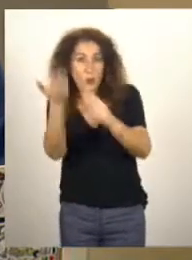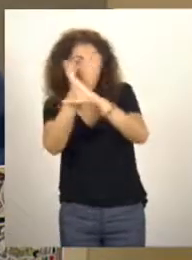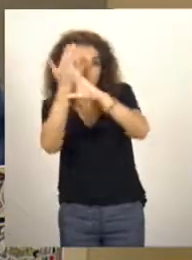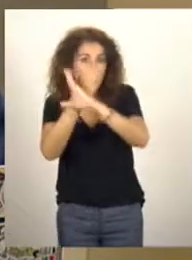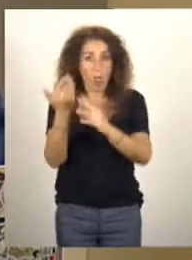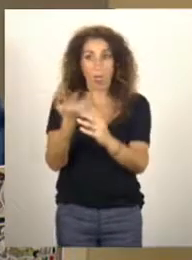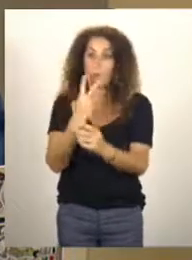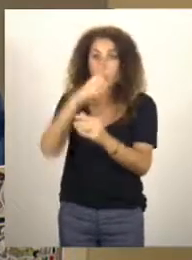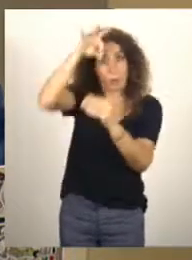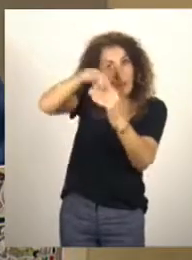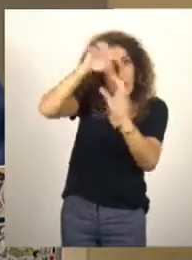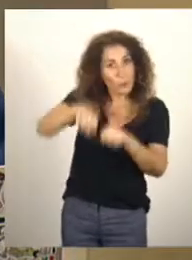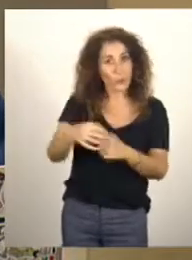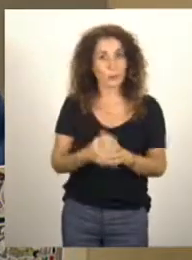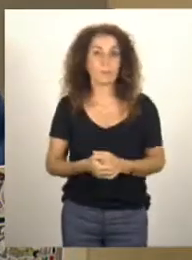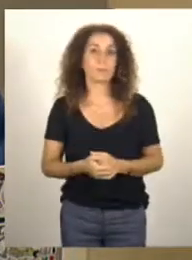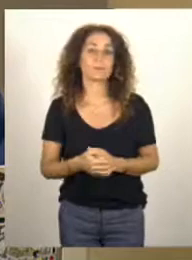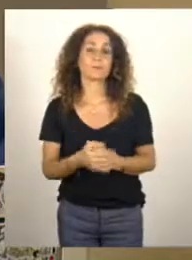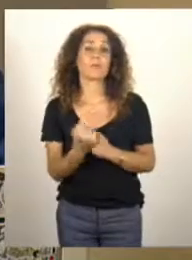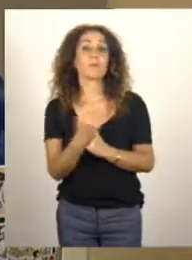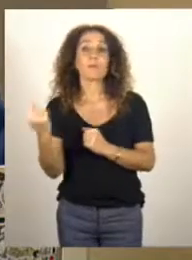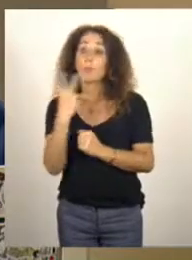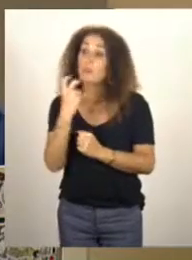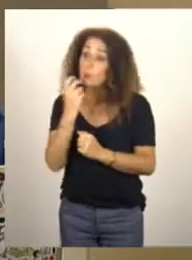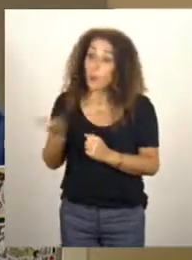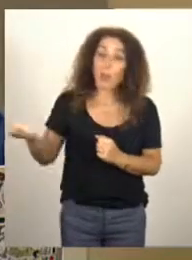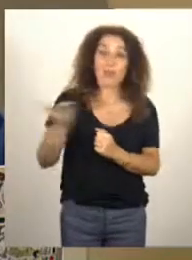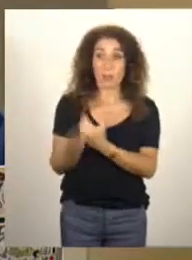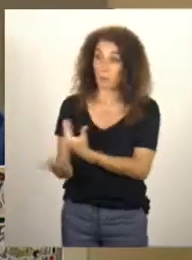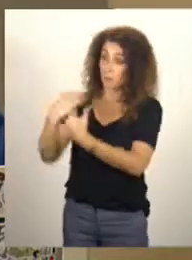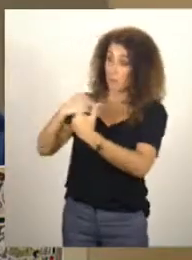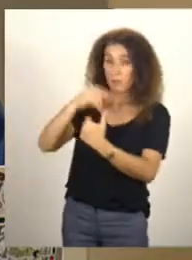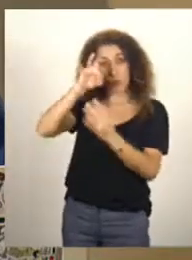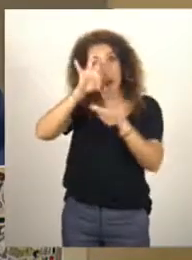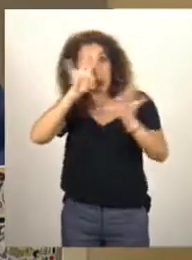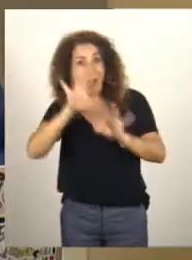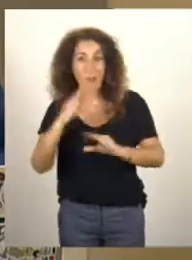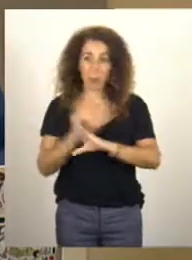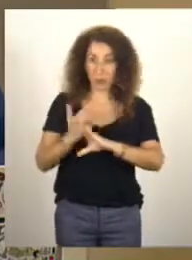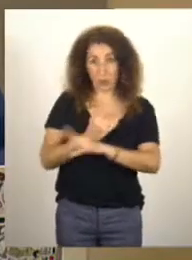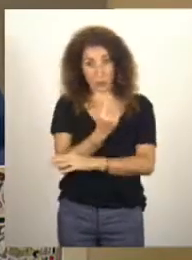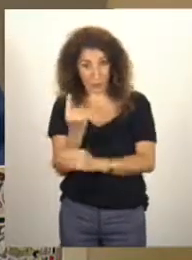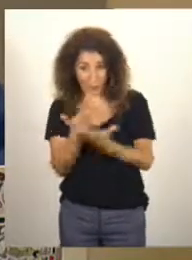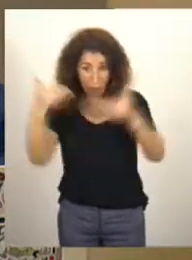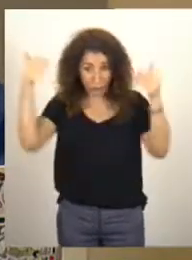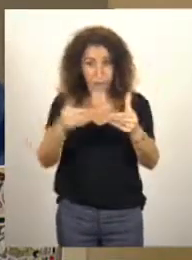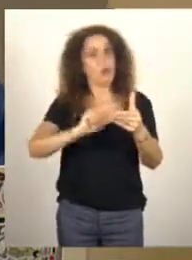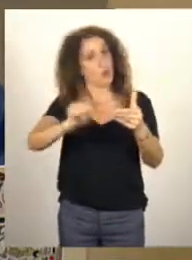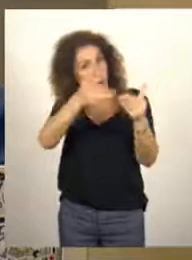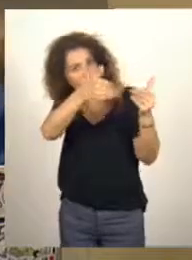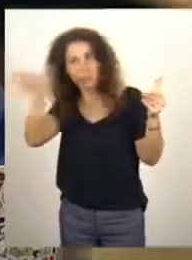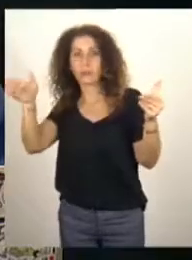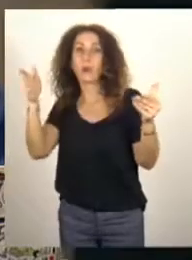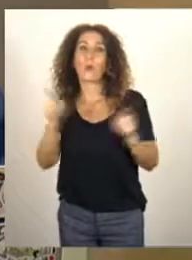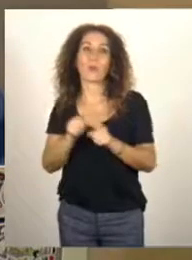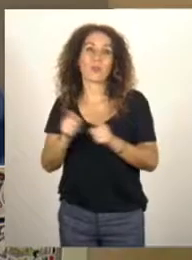Mais nous ne voulons pas seulement associer les citoyens à un choix sur des projets mais aussi de les mettre